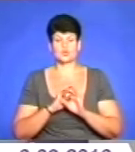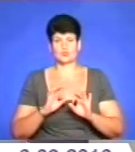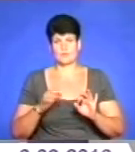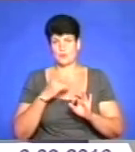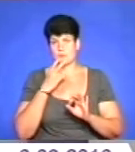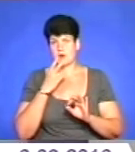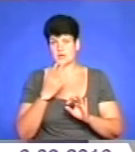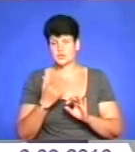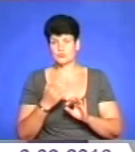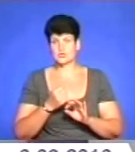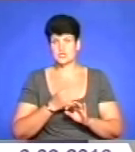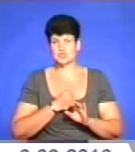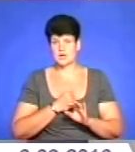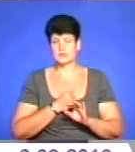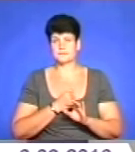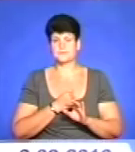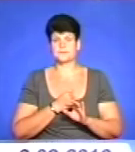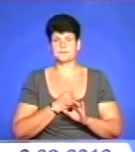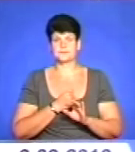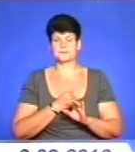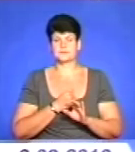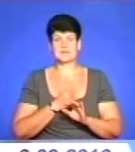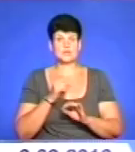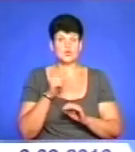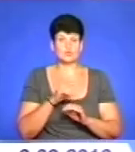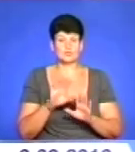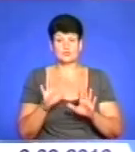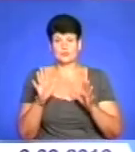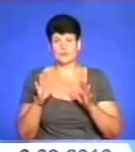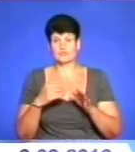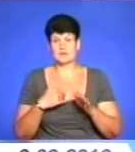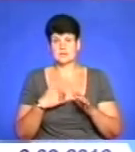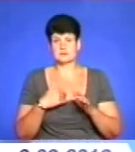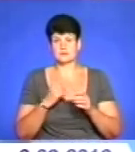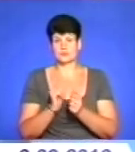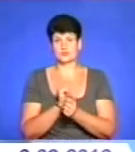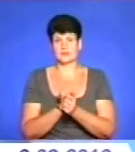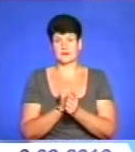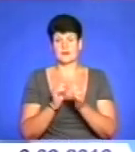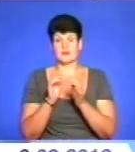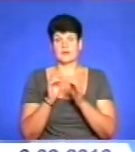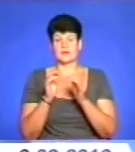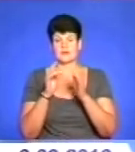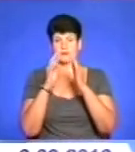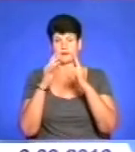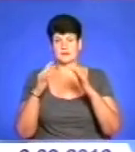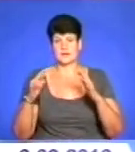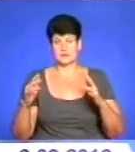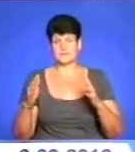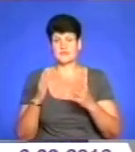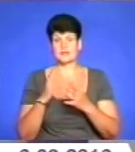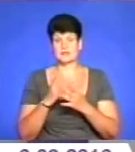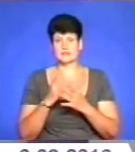бачимо, на жаль, знову ж, ні з того, ні з цього у нас висихають діалини. Це коренева губка, є такий